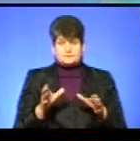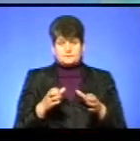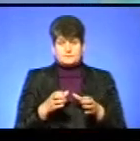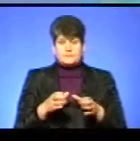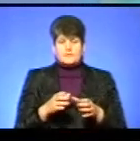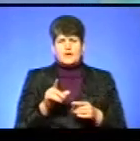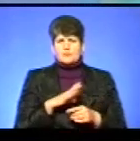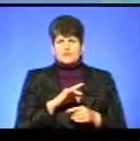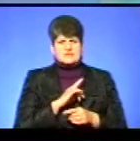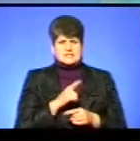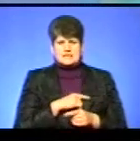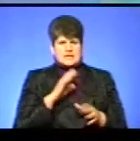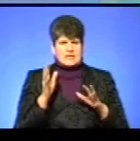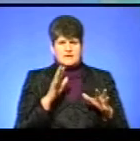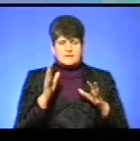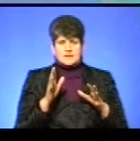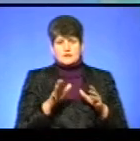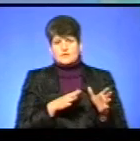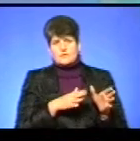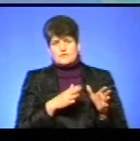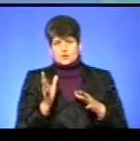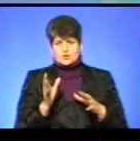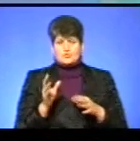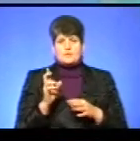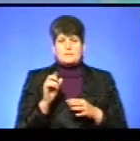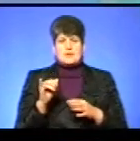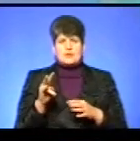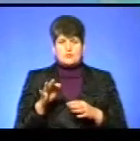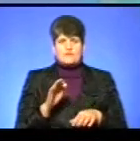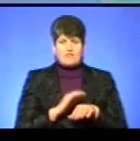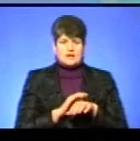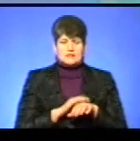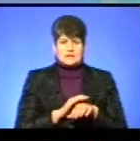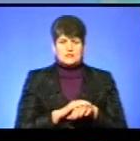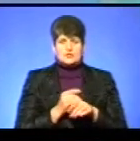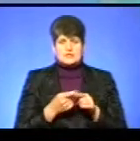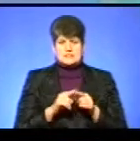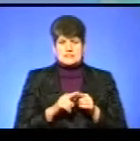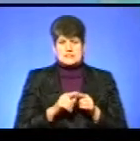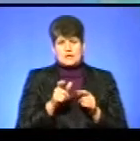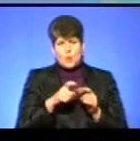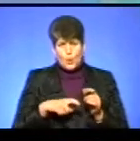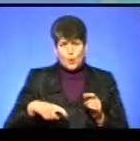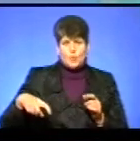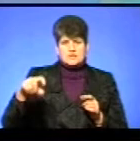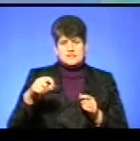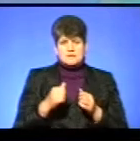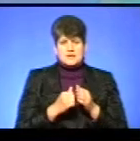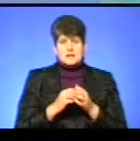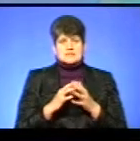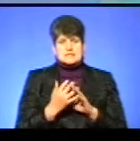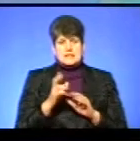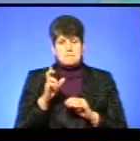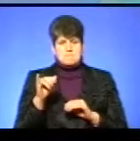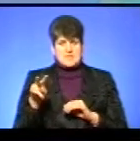вітер сильний в сторону Білої, то якраз фактично на цій косі, так званій, біля села Біло, яка